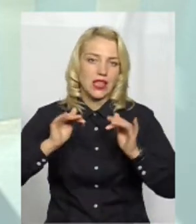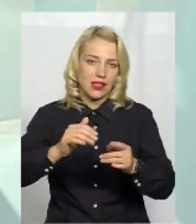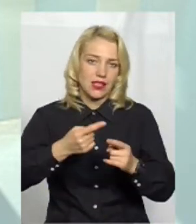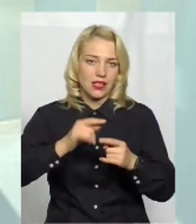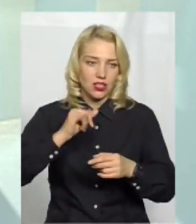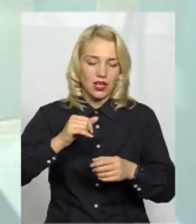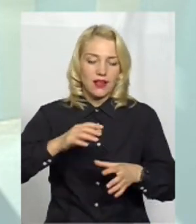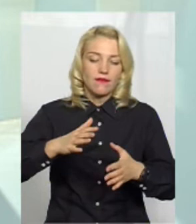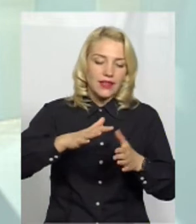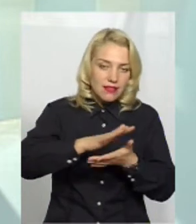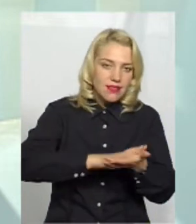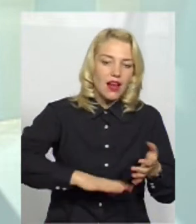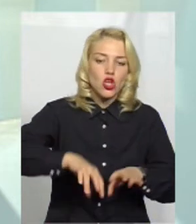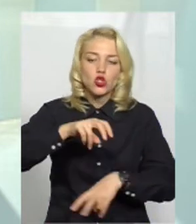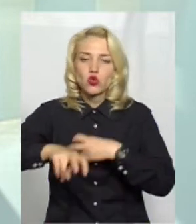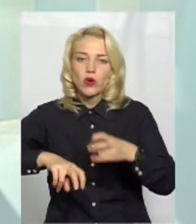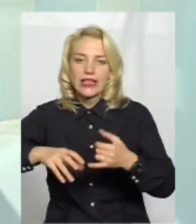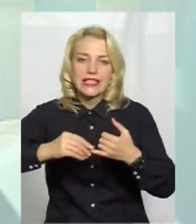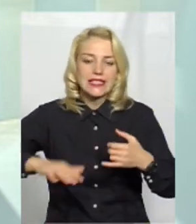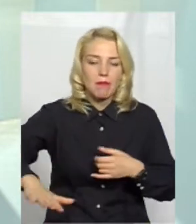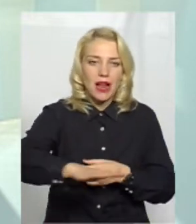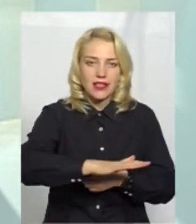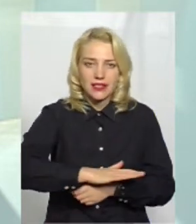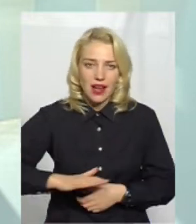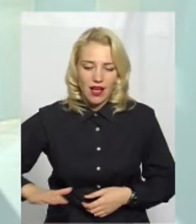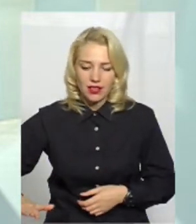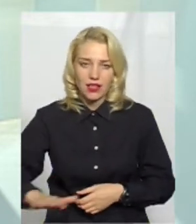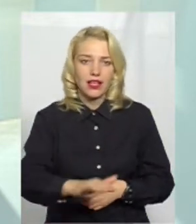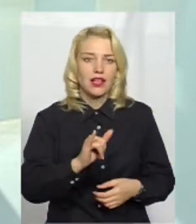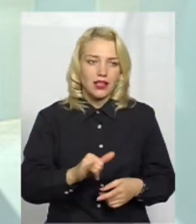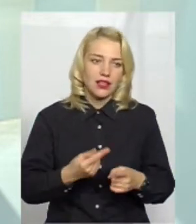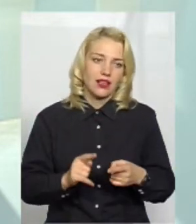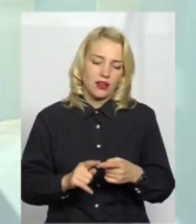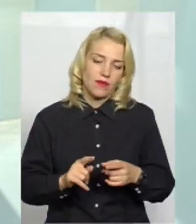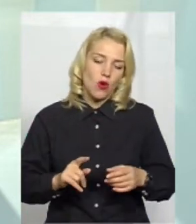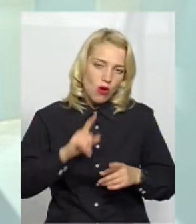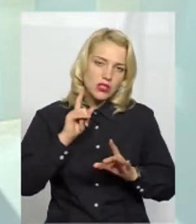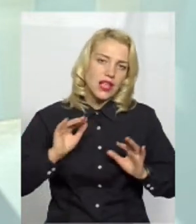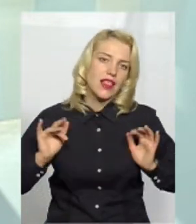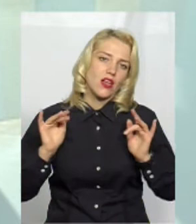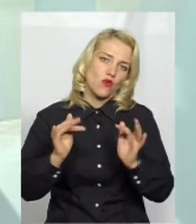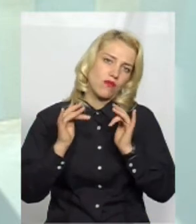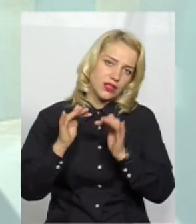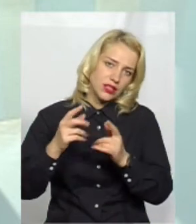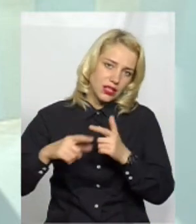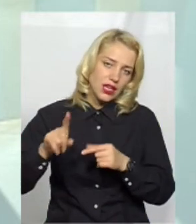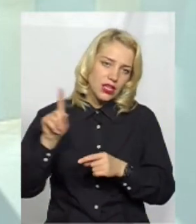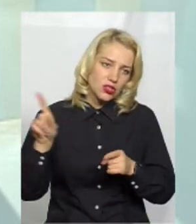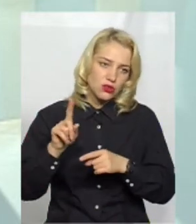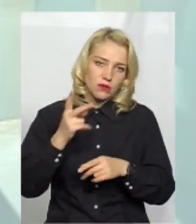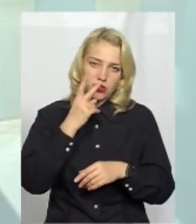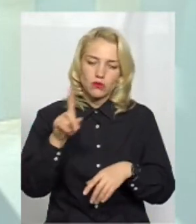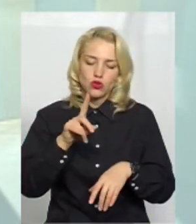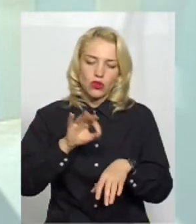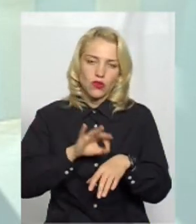земельні ділянки і практикувати. І, звичайно, проводити озеленення, інтенсивно озеленювати, тому що ми бачимо, як зараз хворіють